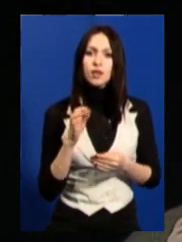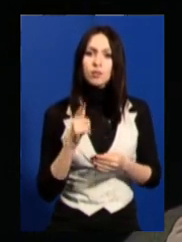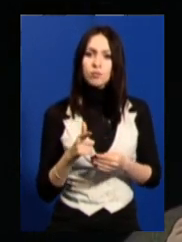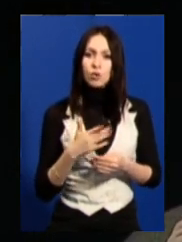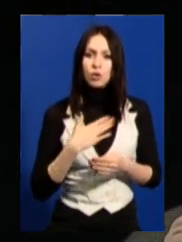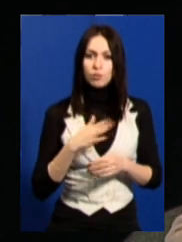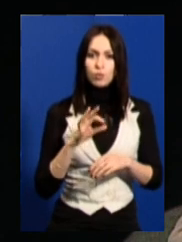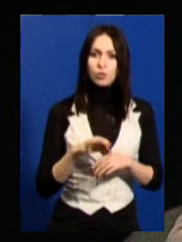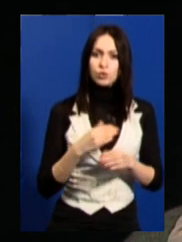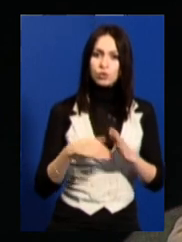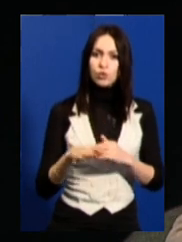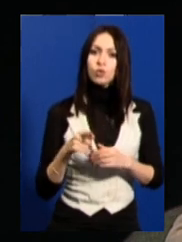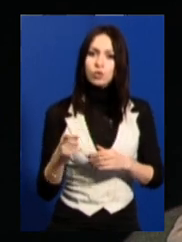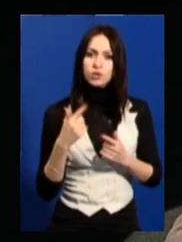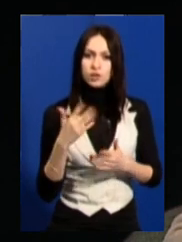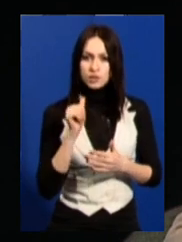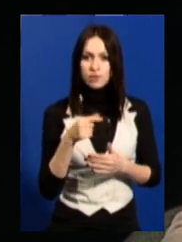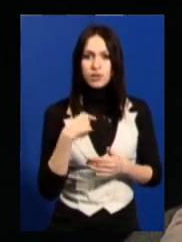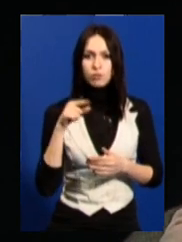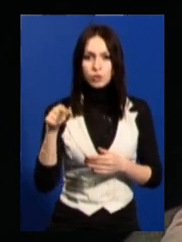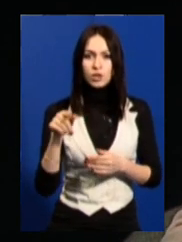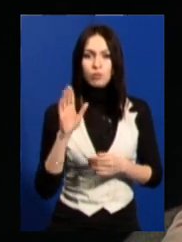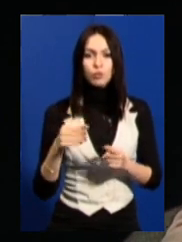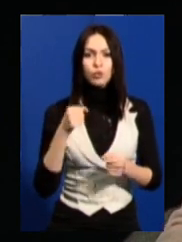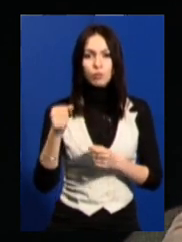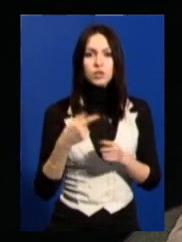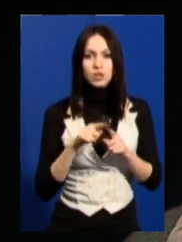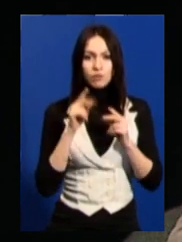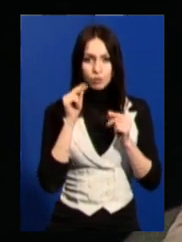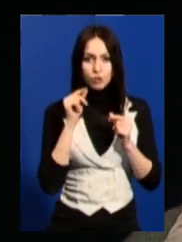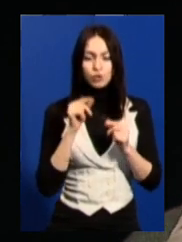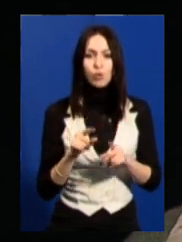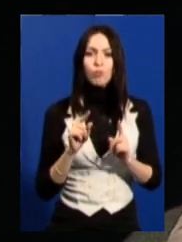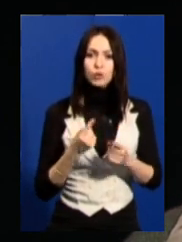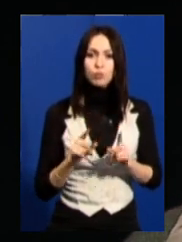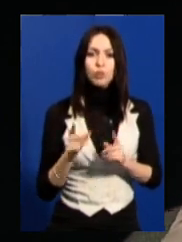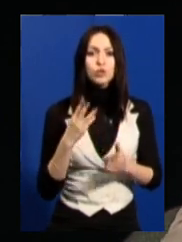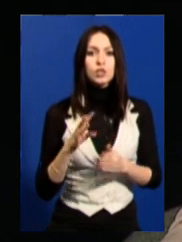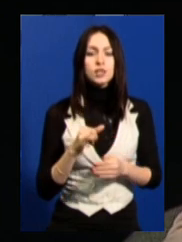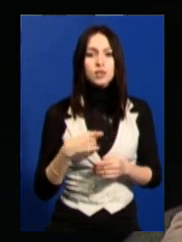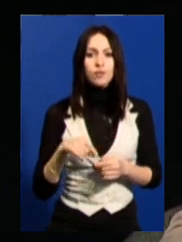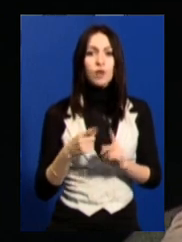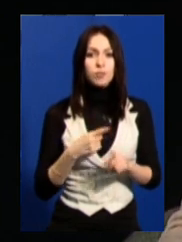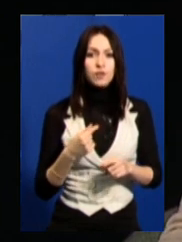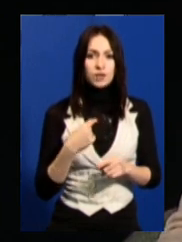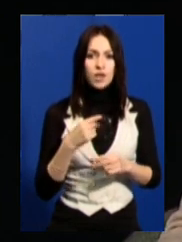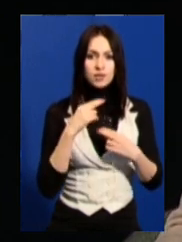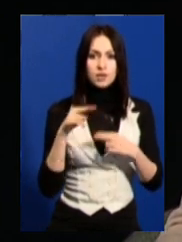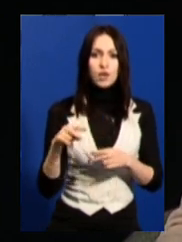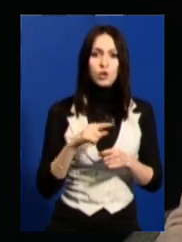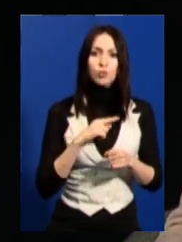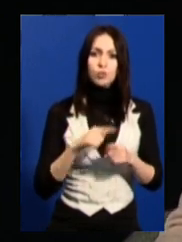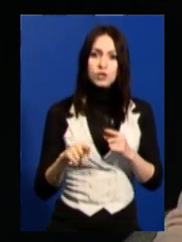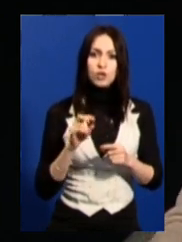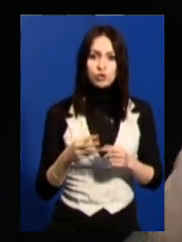битиме, то очевидно, що завтра я буду там і битиму того чоловіка. Чому? Тому що, якщо ми цього... По-перше, я зареагую швидше,